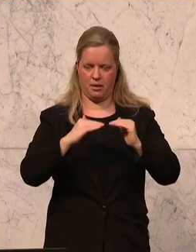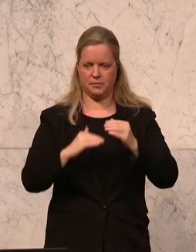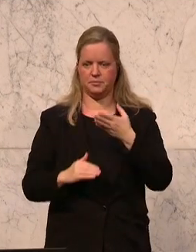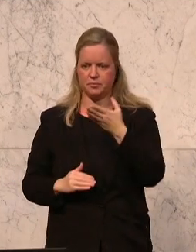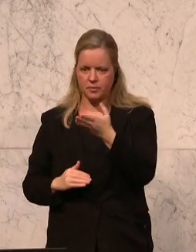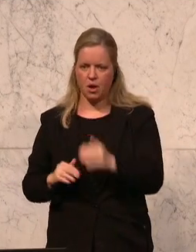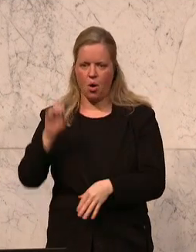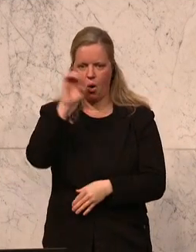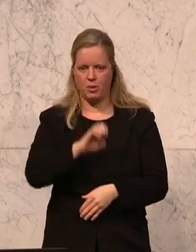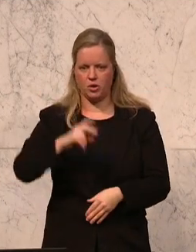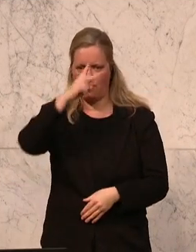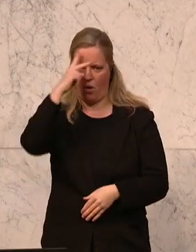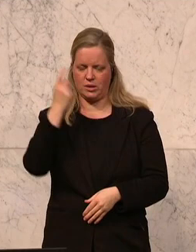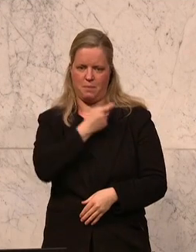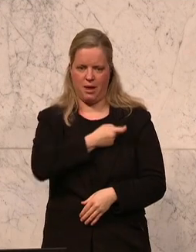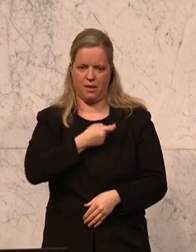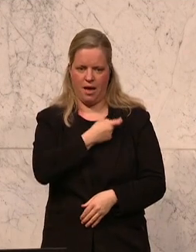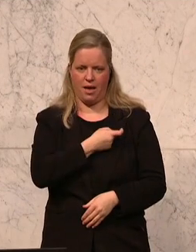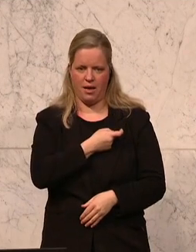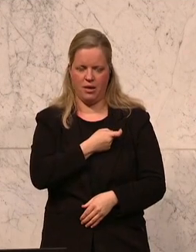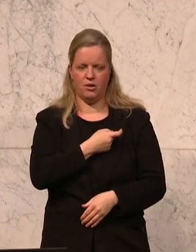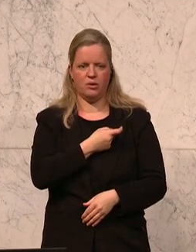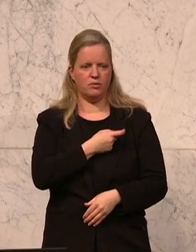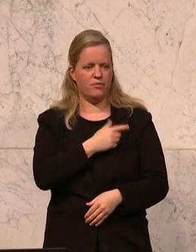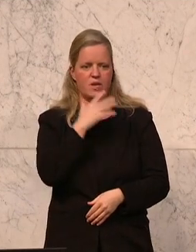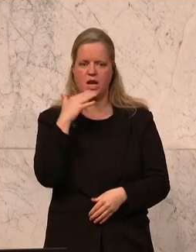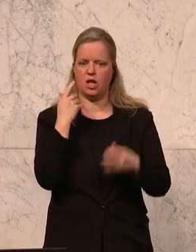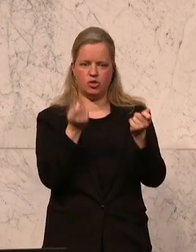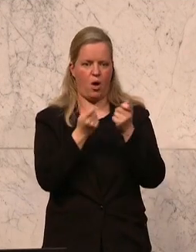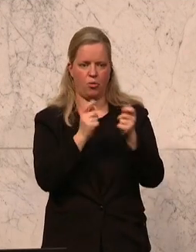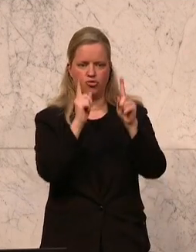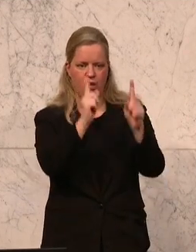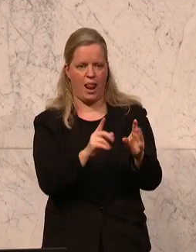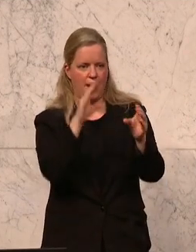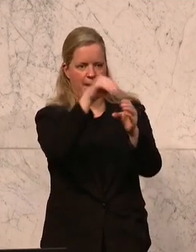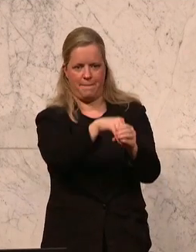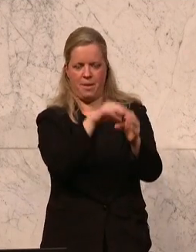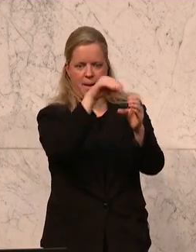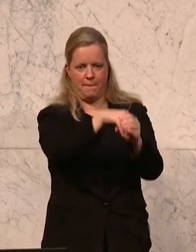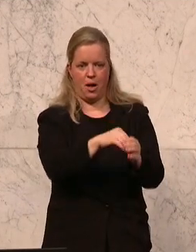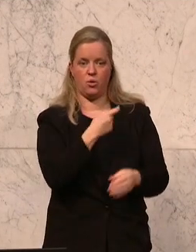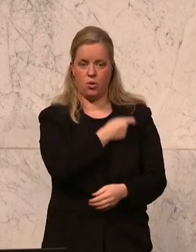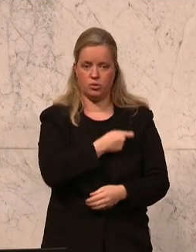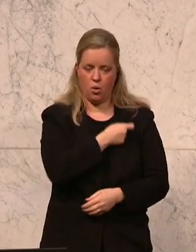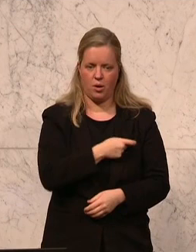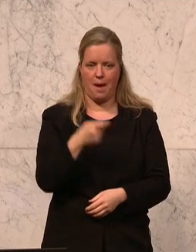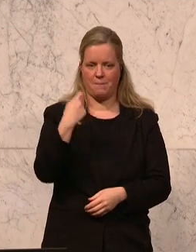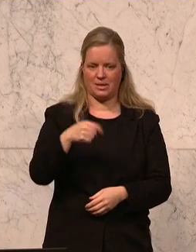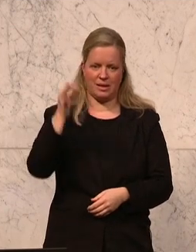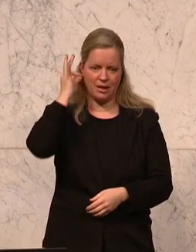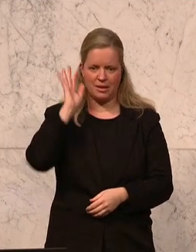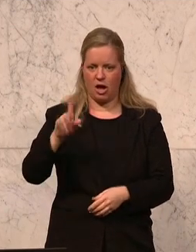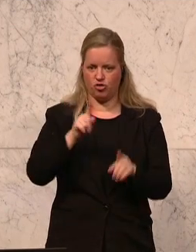Europäische Volkspartei in den wesentlichen Steuerungsstellen der Europäischen Union, sei es in der Kommission, die Präsidentin ist in Ihrer